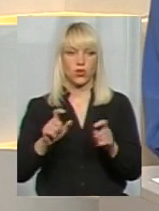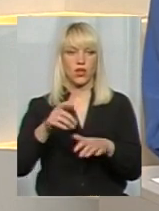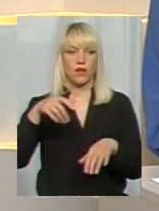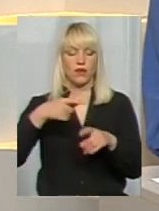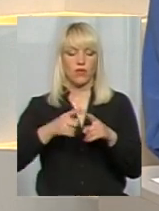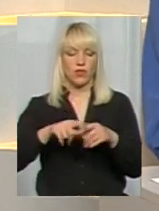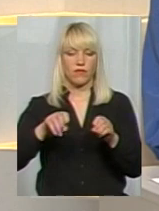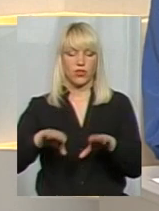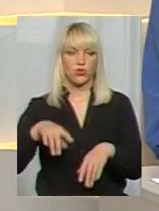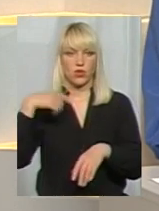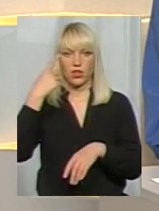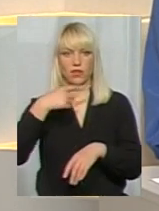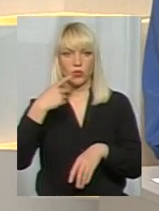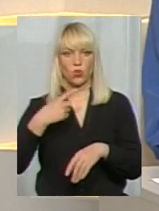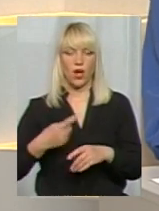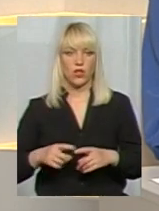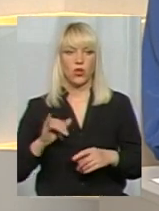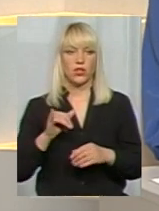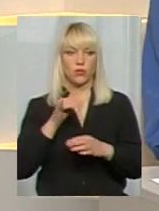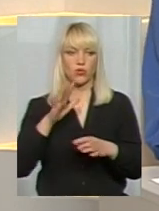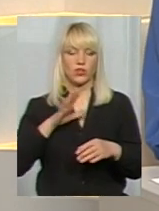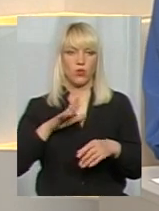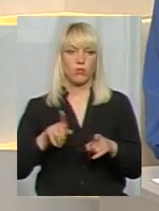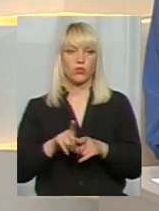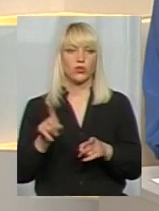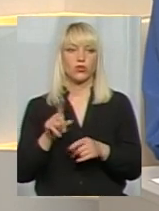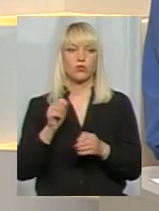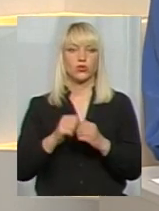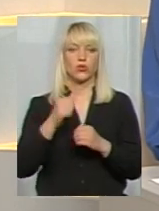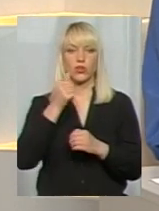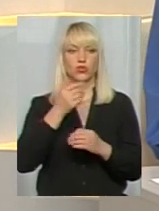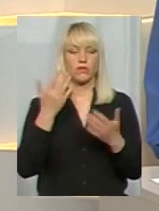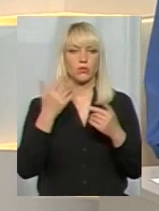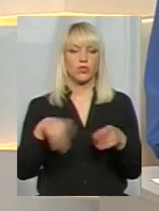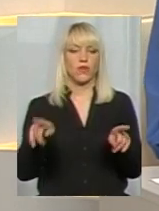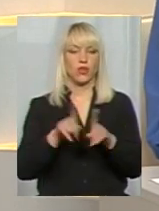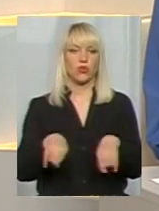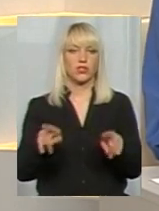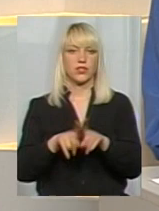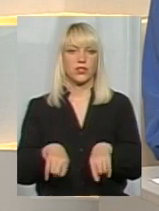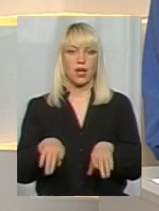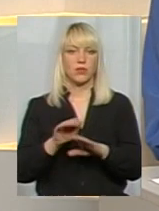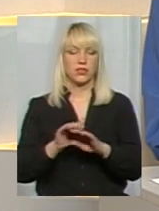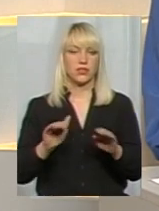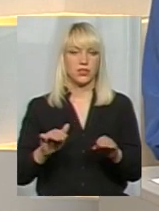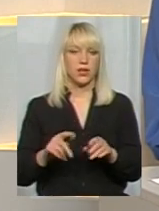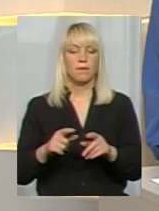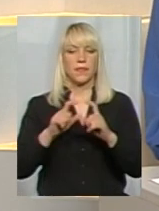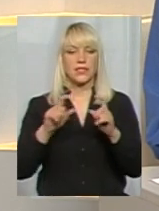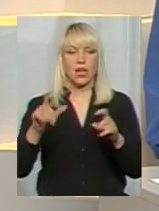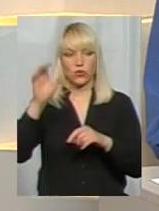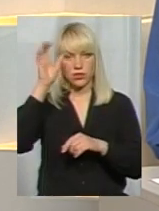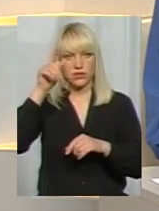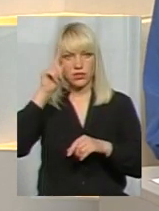це індивідуально. Але, звичайно, не може такого бути, щоб щорічно відпочивали одні і ті ж самі діти. Заклад освіти